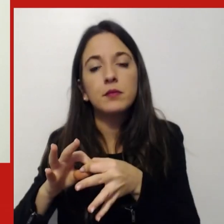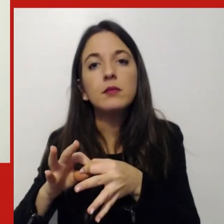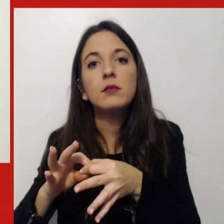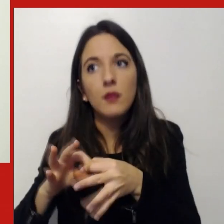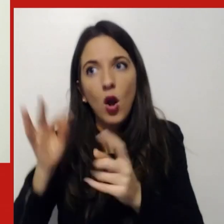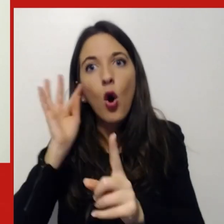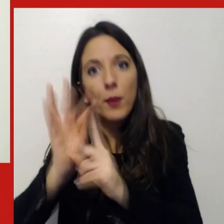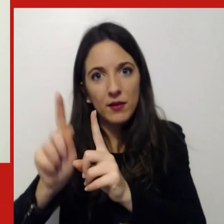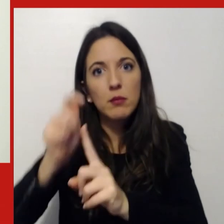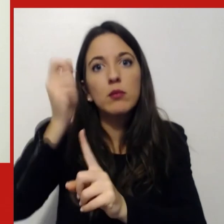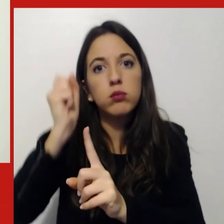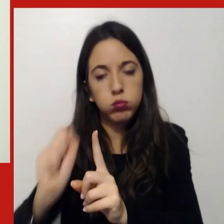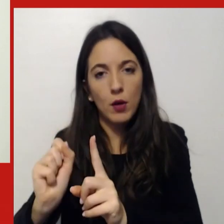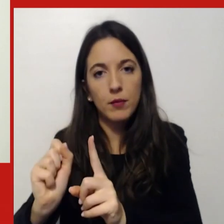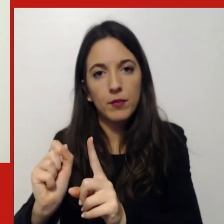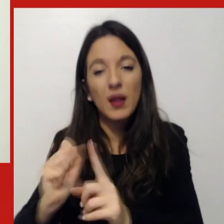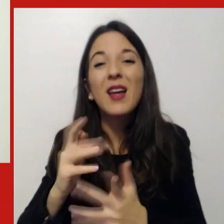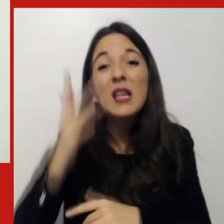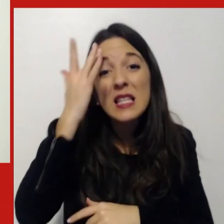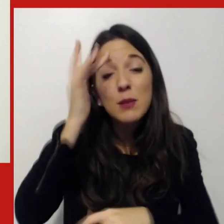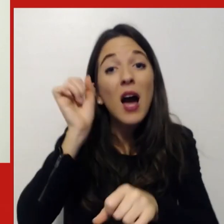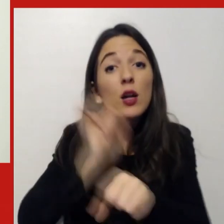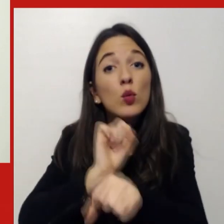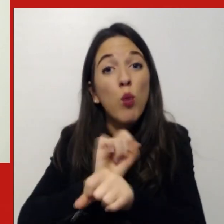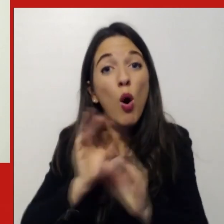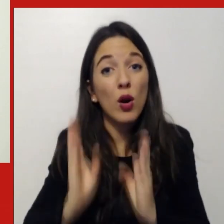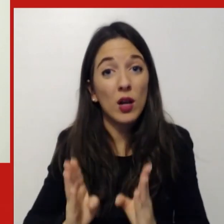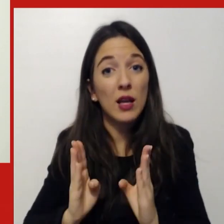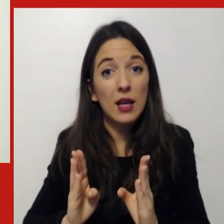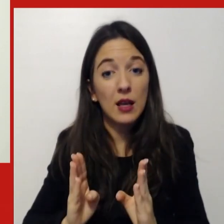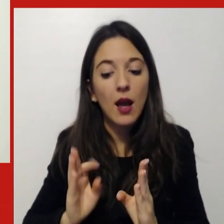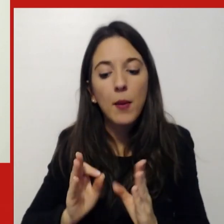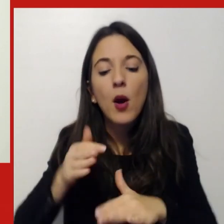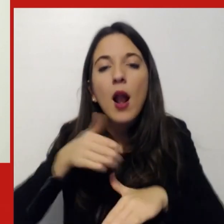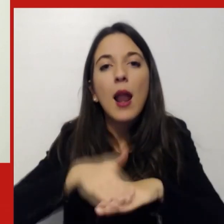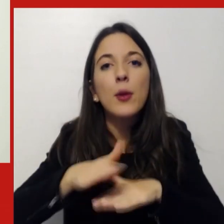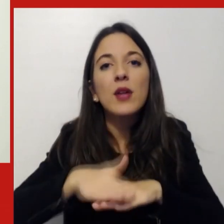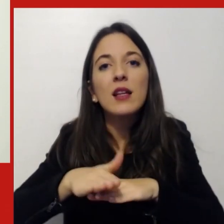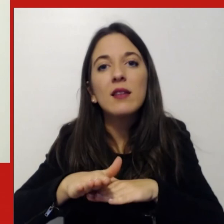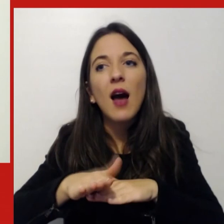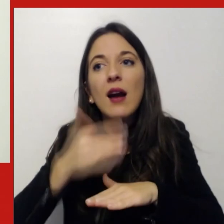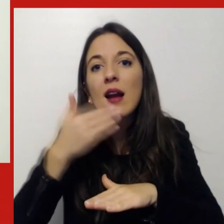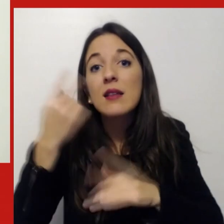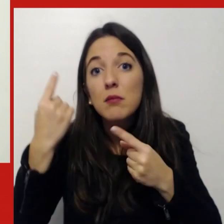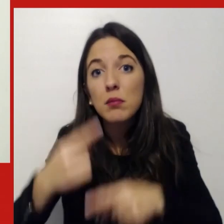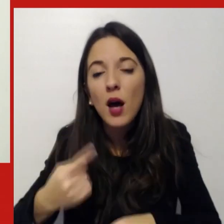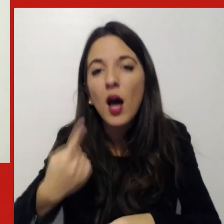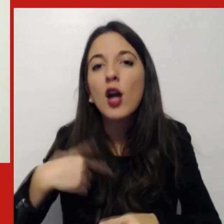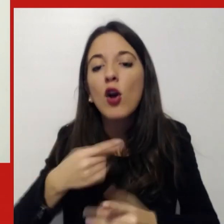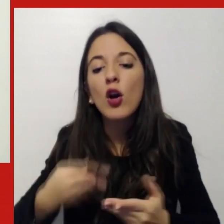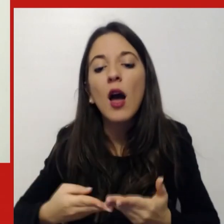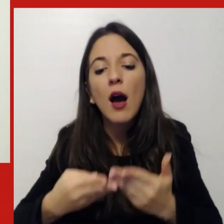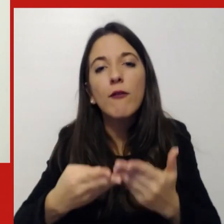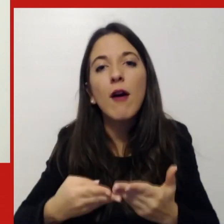obiettivi quindi lo smart working in sé è proprio la modalità di favorirlo allora che